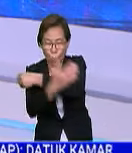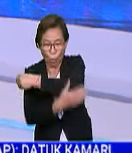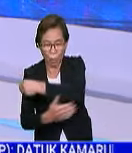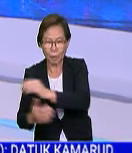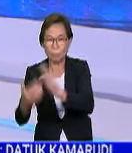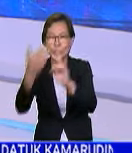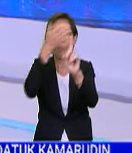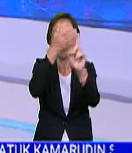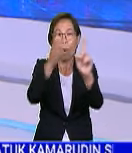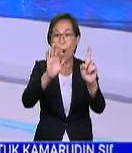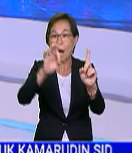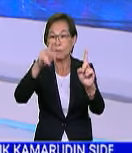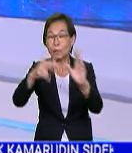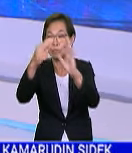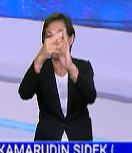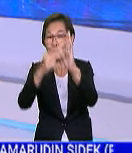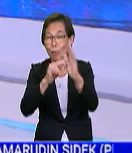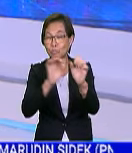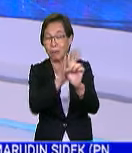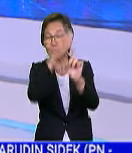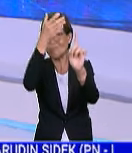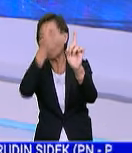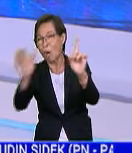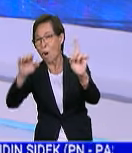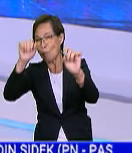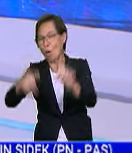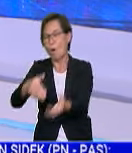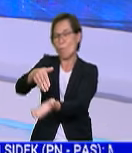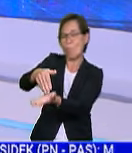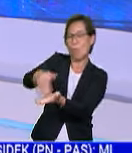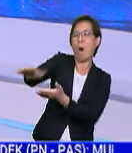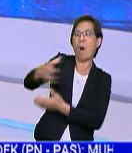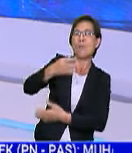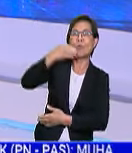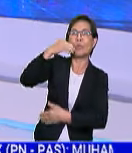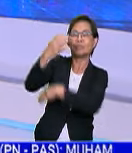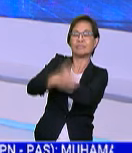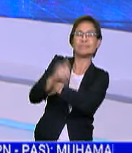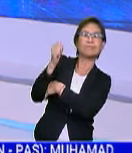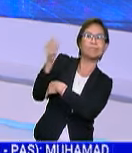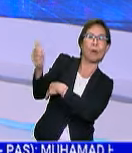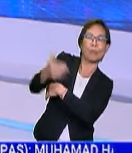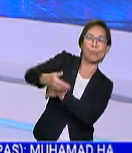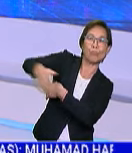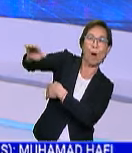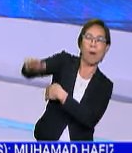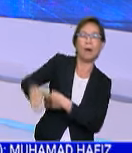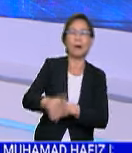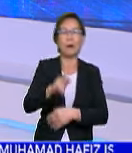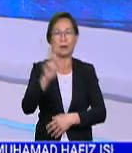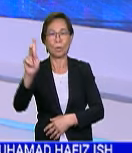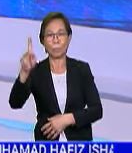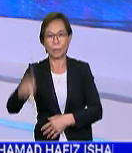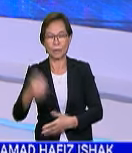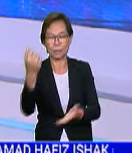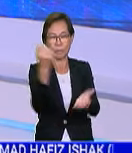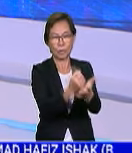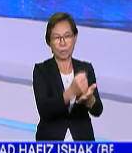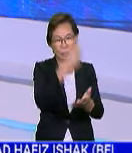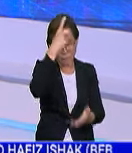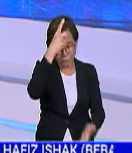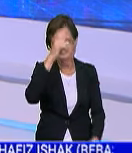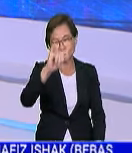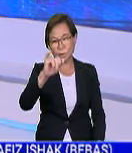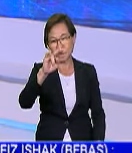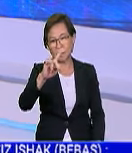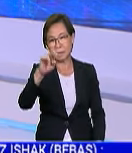...SOP dan peraturan COVID-19 boleh diusir pulang ke negara asal mereka. Ketua Pengarah Emigresen, Datuk Indra